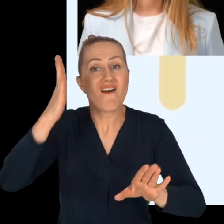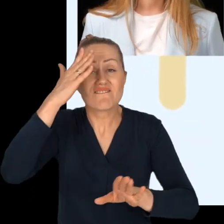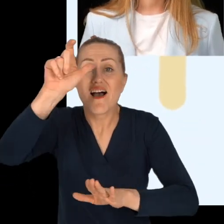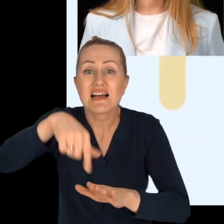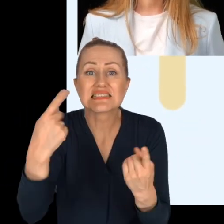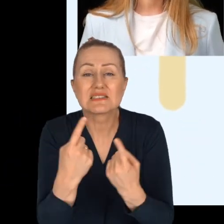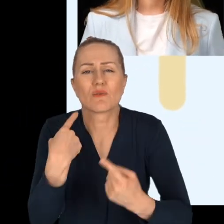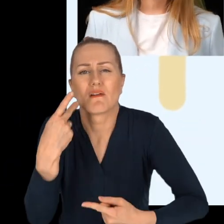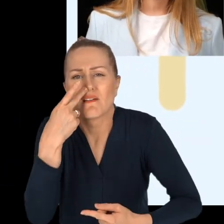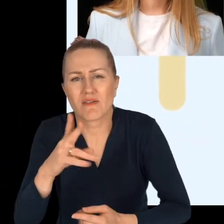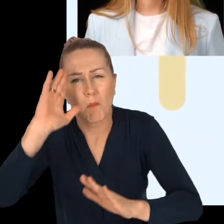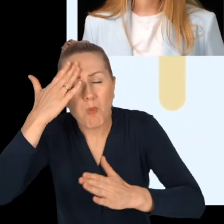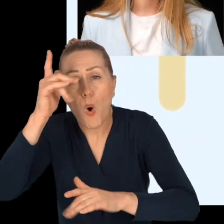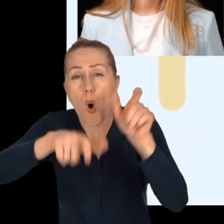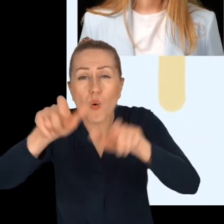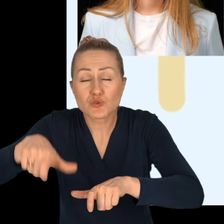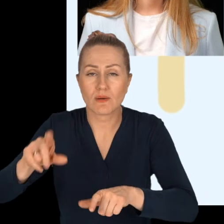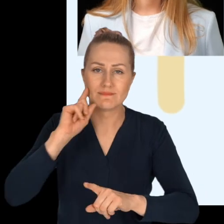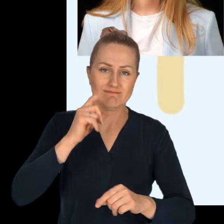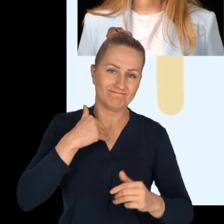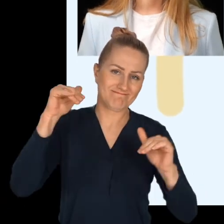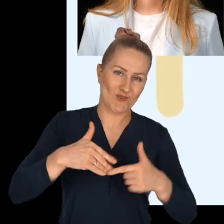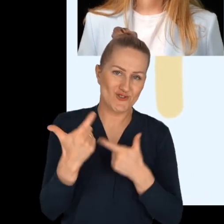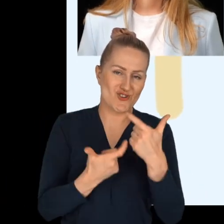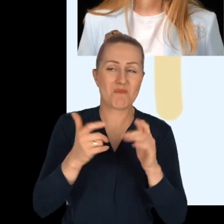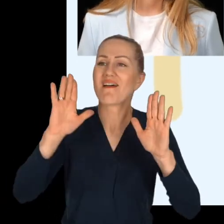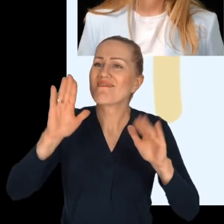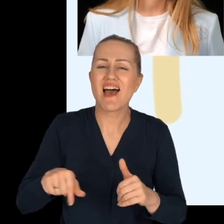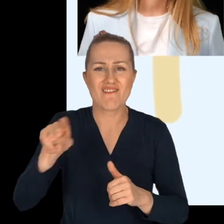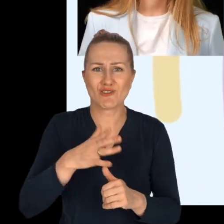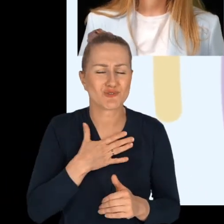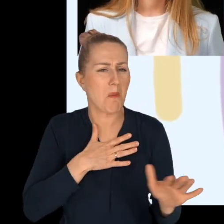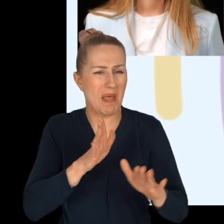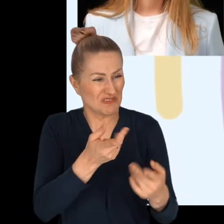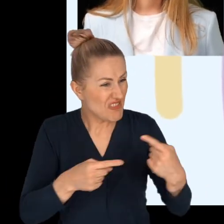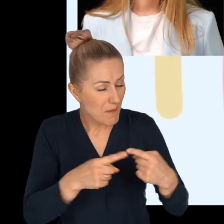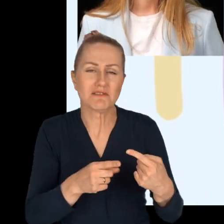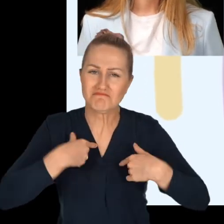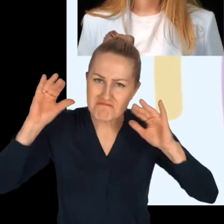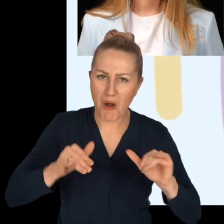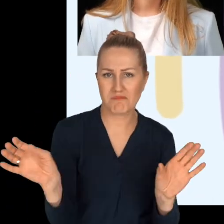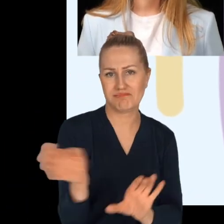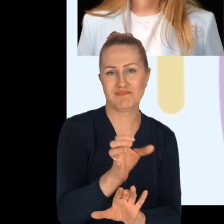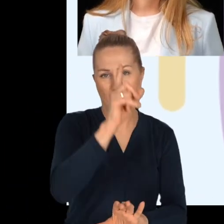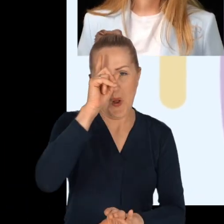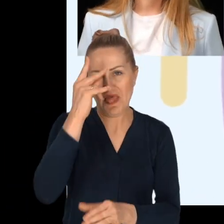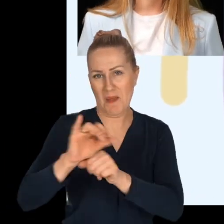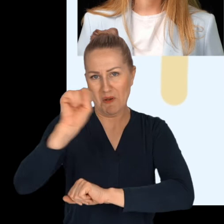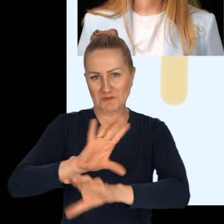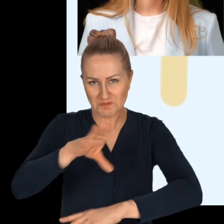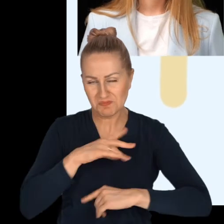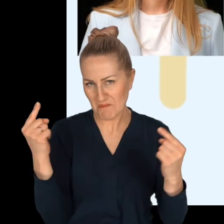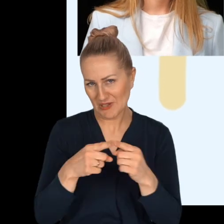poznaniu tej sytuacji, po poznaniu tych osób jesteśmy w stanie nawet w najmniej oczywistych miejscach właśnie osoby z